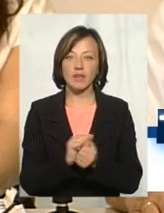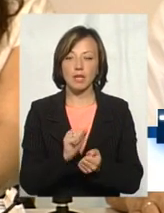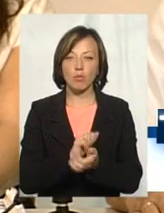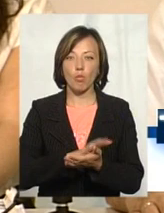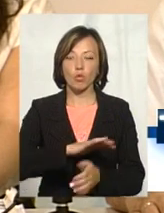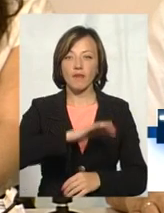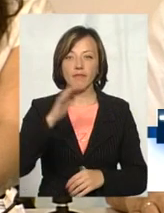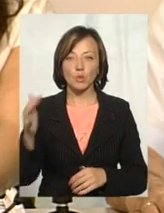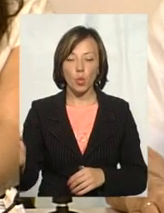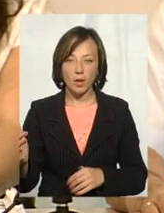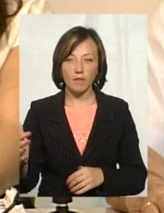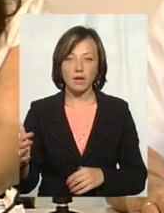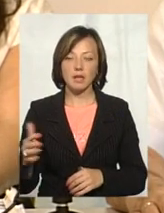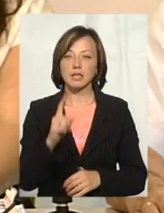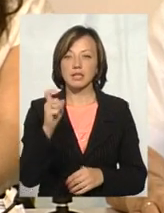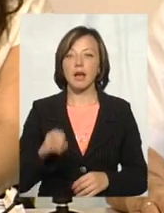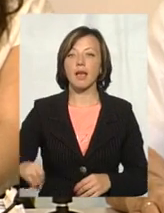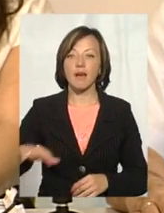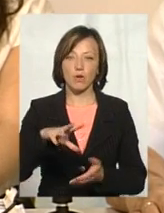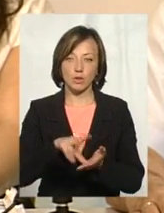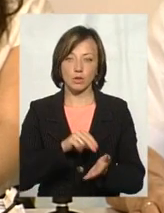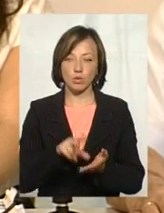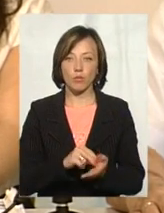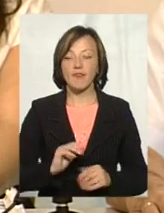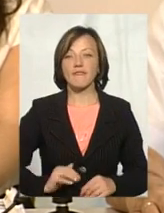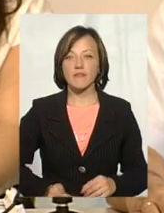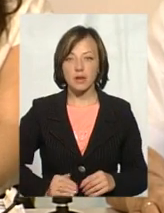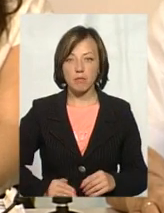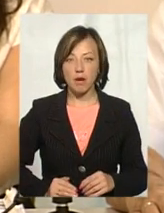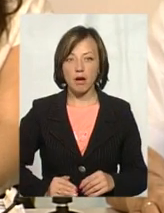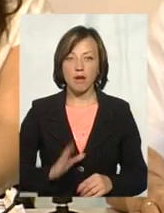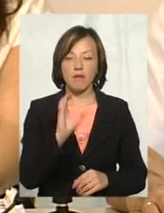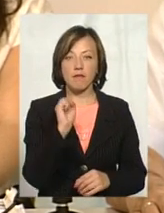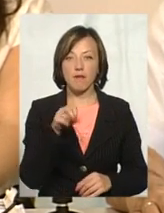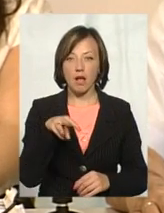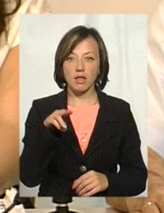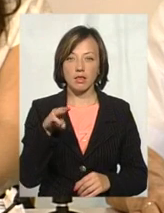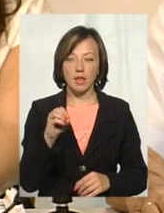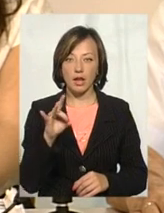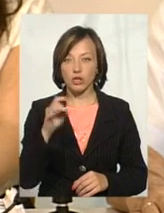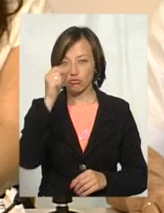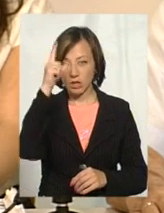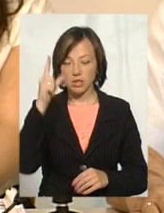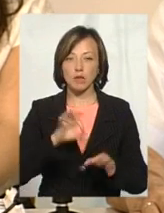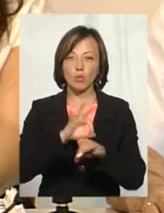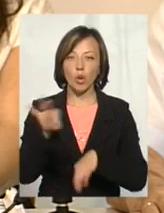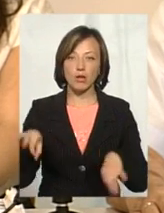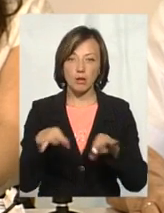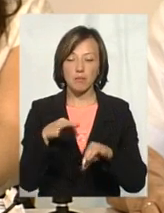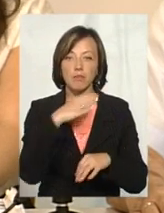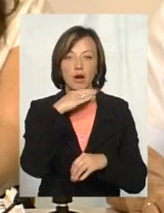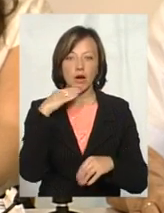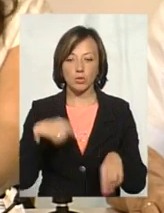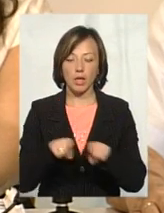відходів за європейським зразком. Тому що фірма «Валдер» чеська, яка проєктує, вона спроєктувала не одне таке